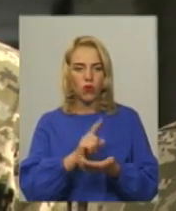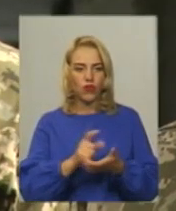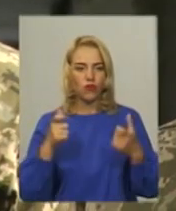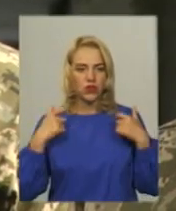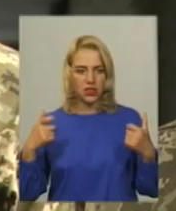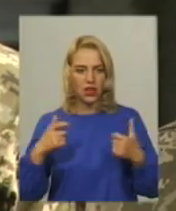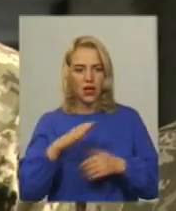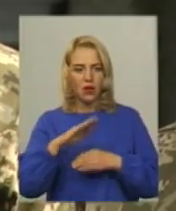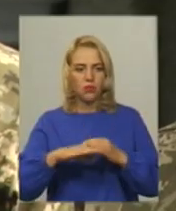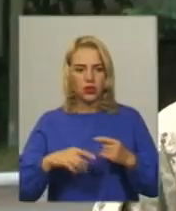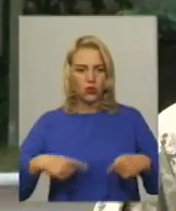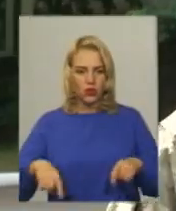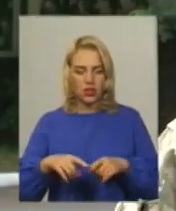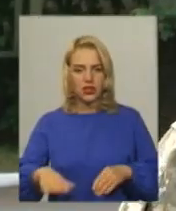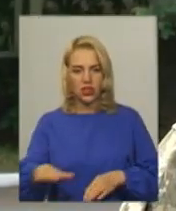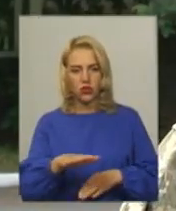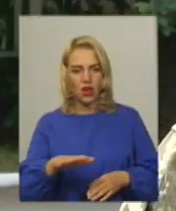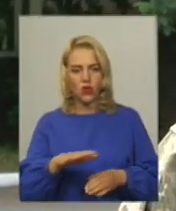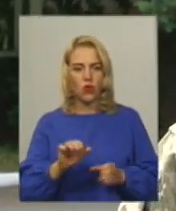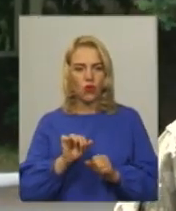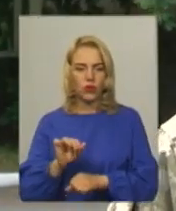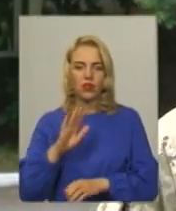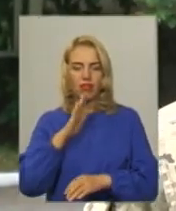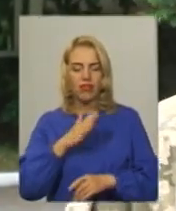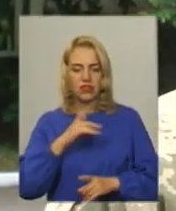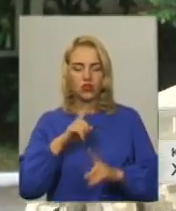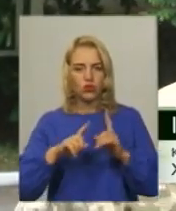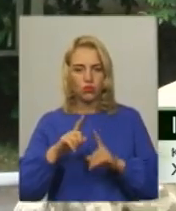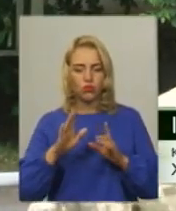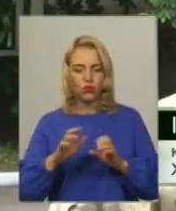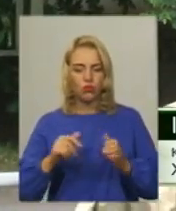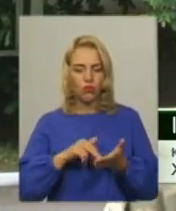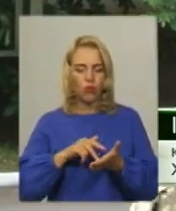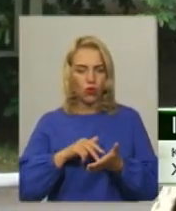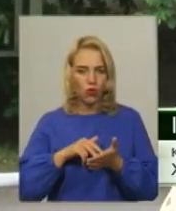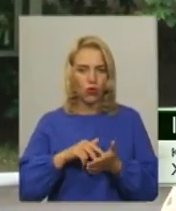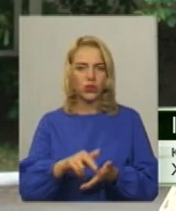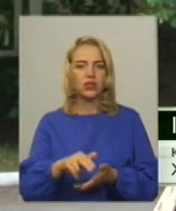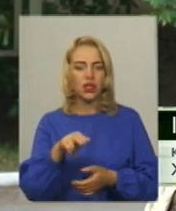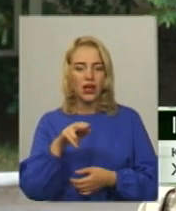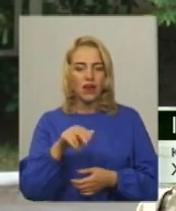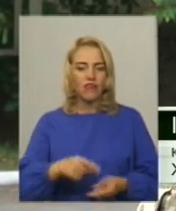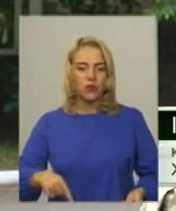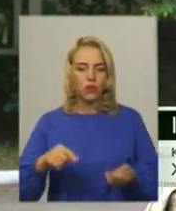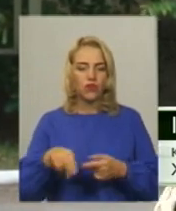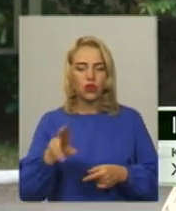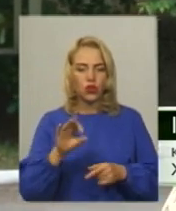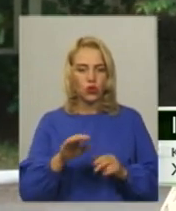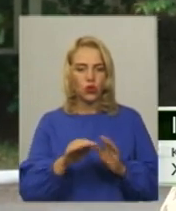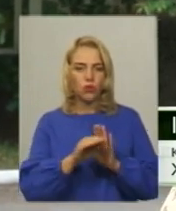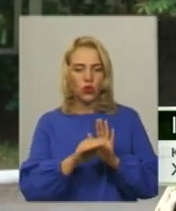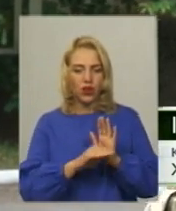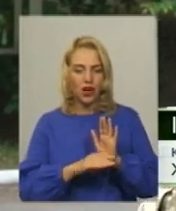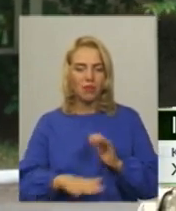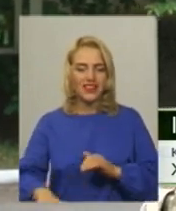в підрозділах територіальної оборони Наші збори будуть проходити відповідно до програми територіальної оборони напротяг зі сімі днів